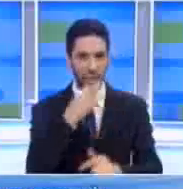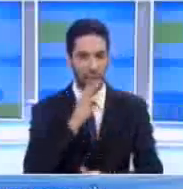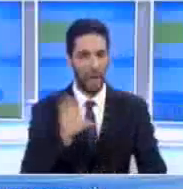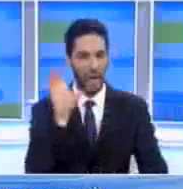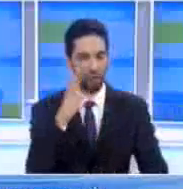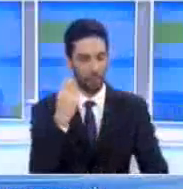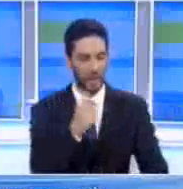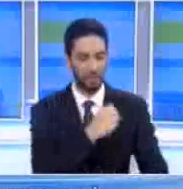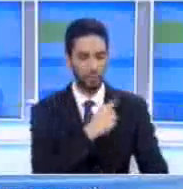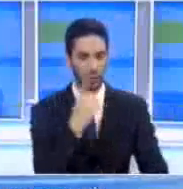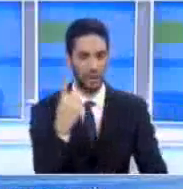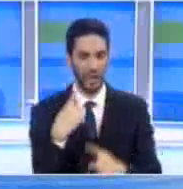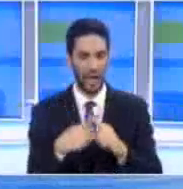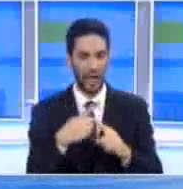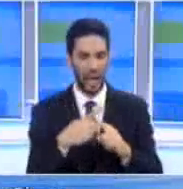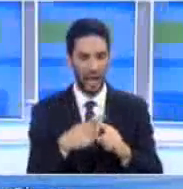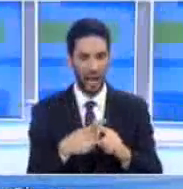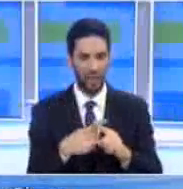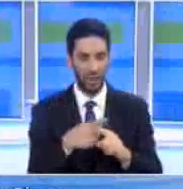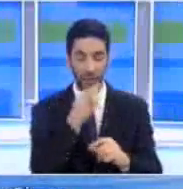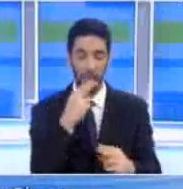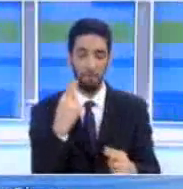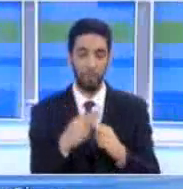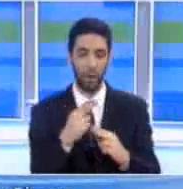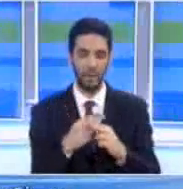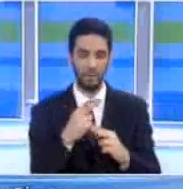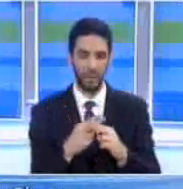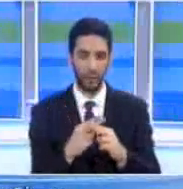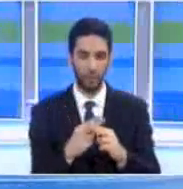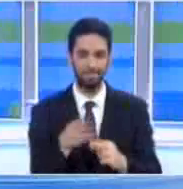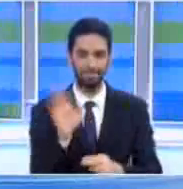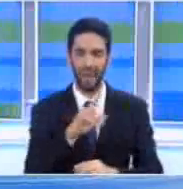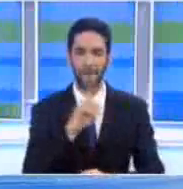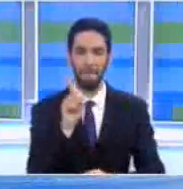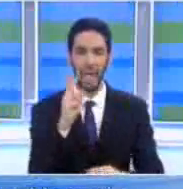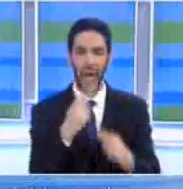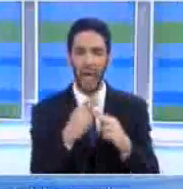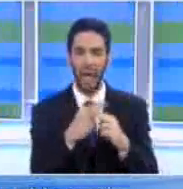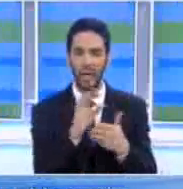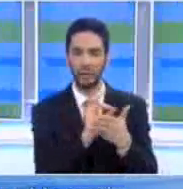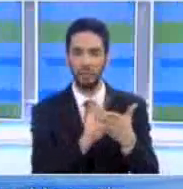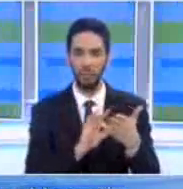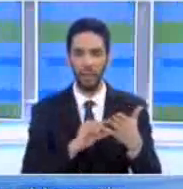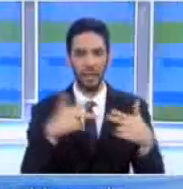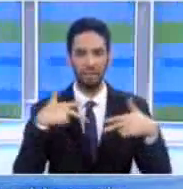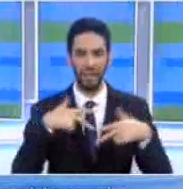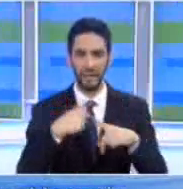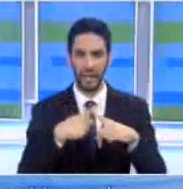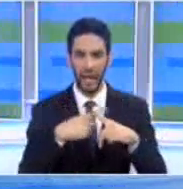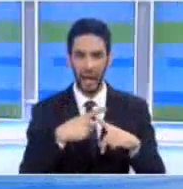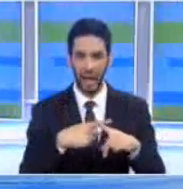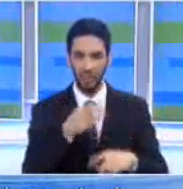θεσμοί έχουν αρκετή εμπιστοσύνη για να επιστρέψουν στην Αθήνα κάτι εξίσου σημαντικό όπως τόνισε. Σε άτυπο σημείωμα της ελληνικής